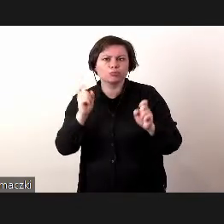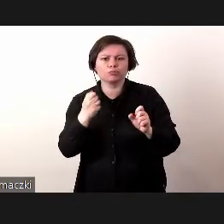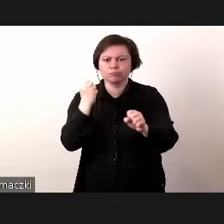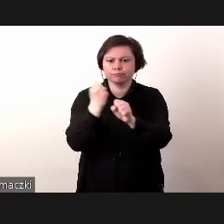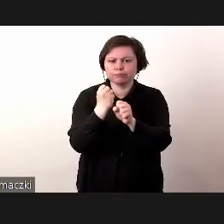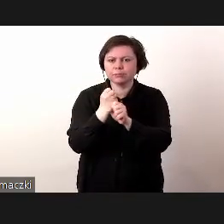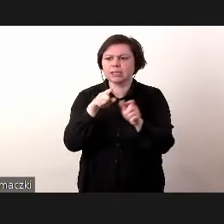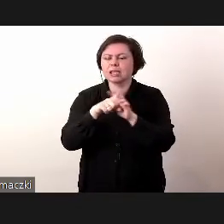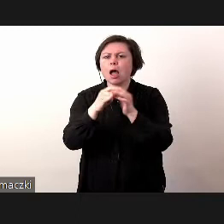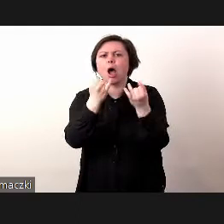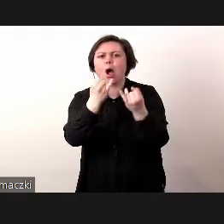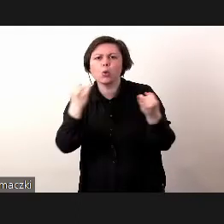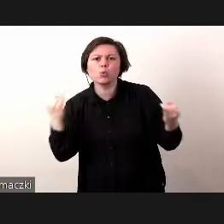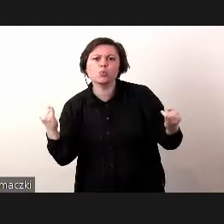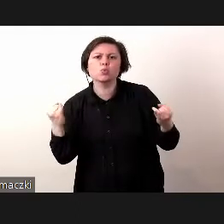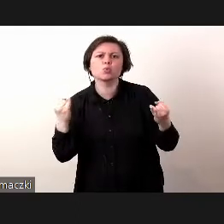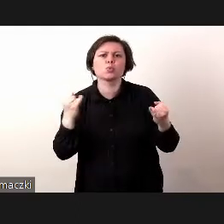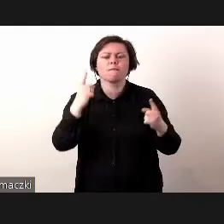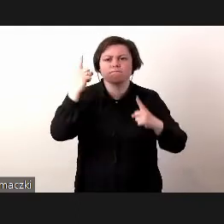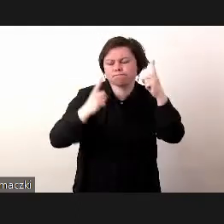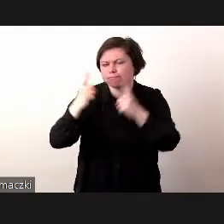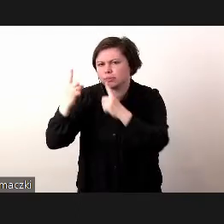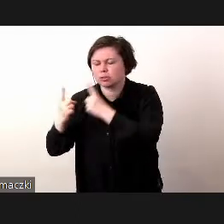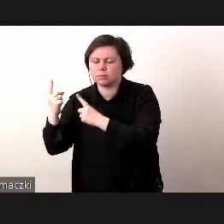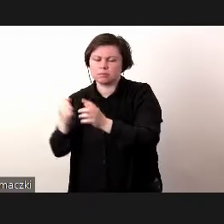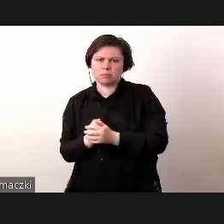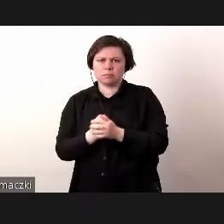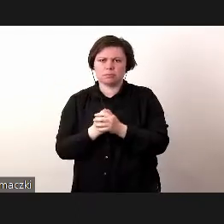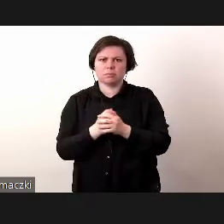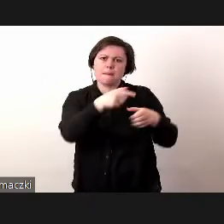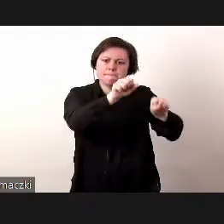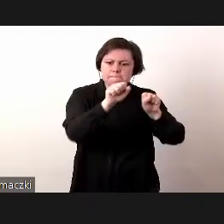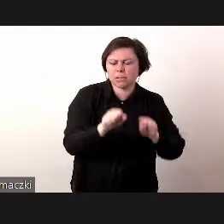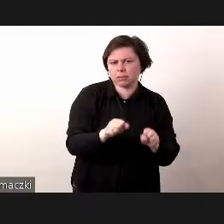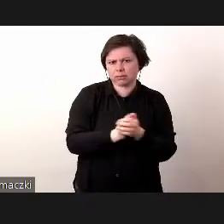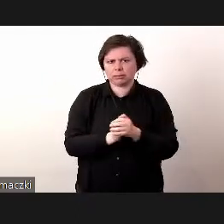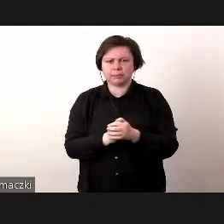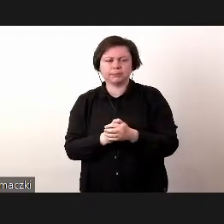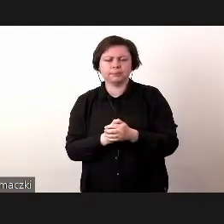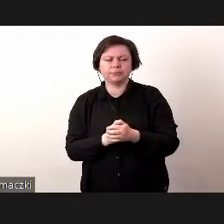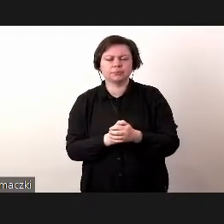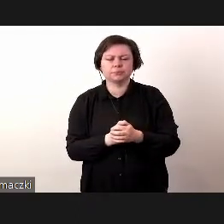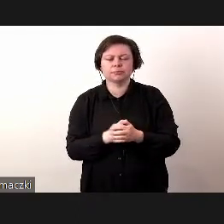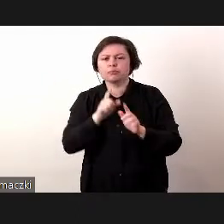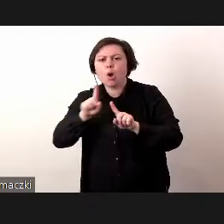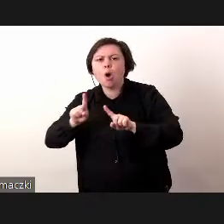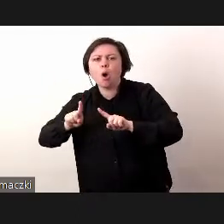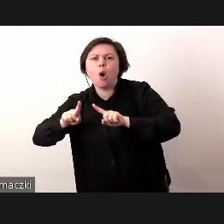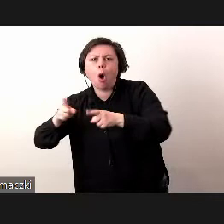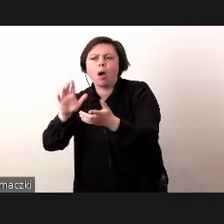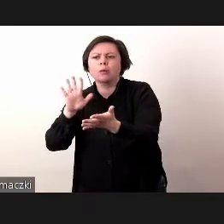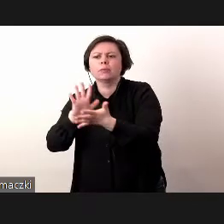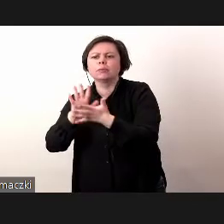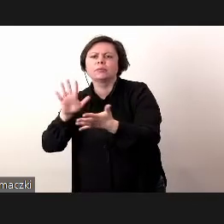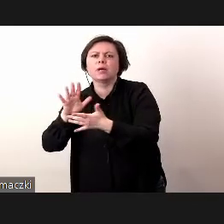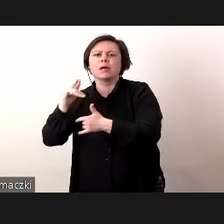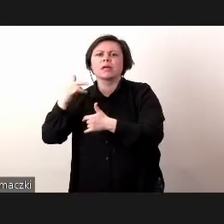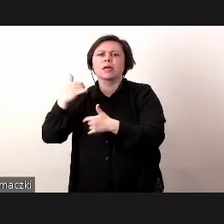pracujemy dla różnych przemysłów, czy to jest bank, czy to jest organizacja typowo